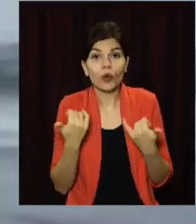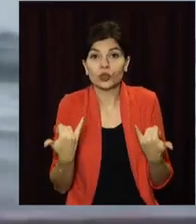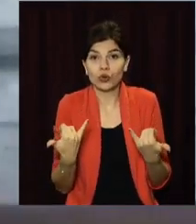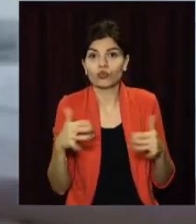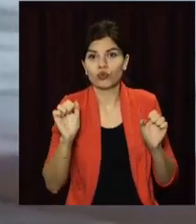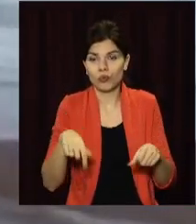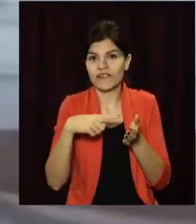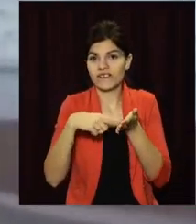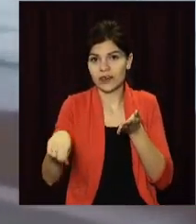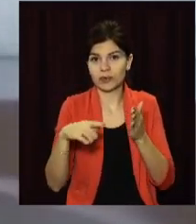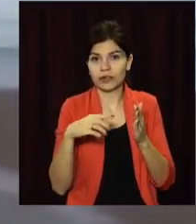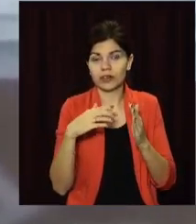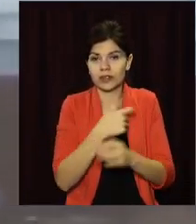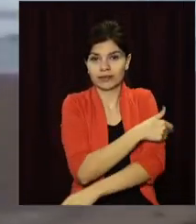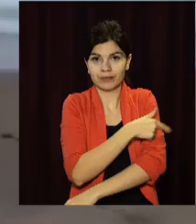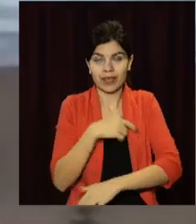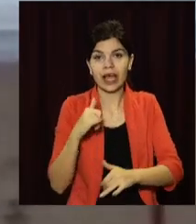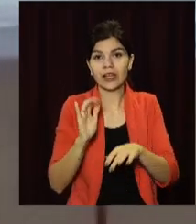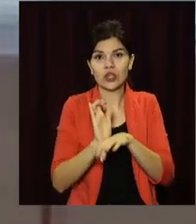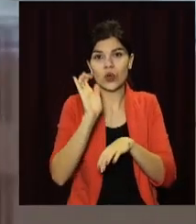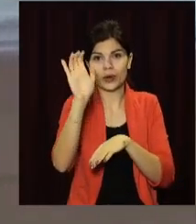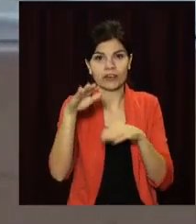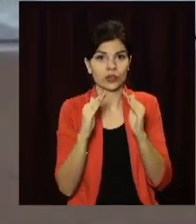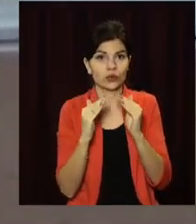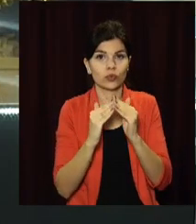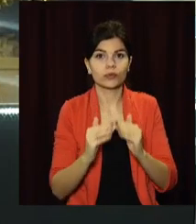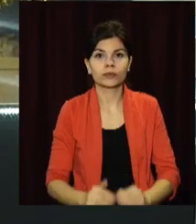їх можуть виписати з лікарні і доправити додому.